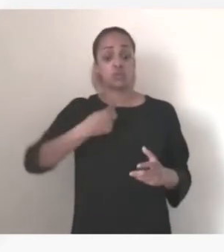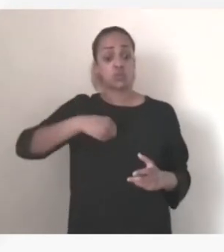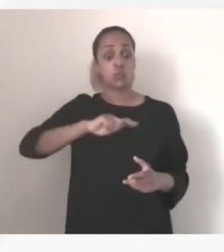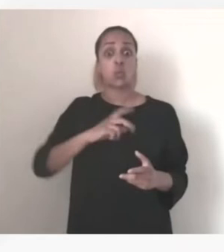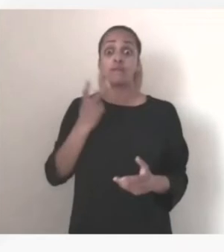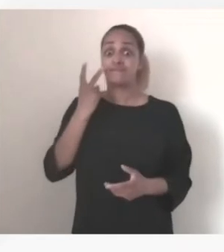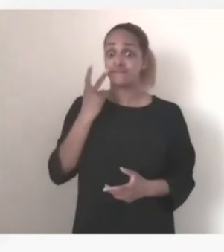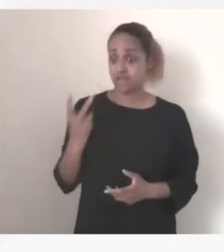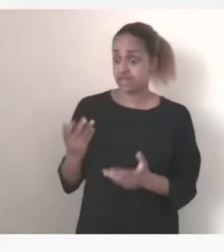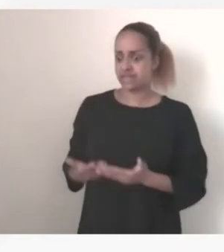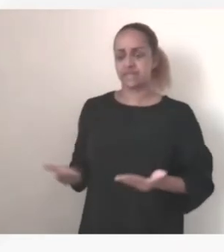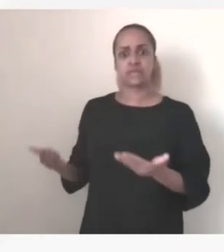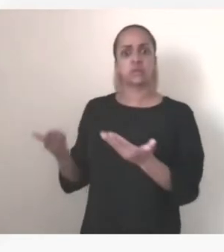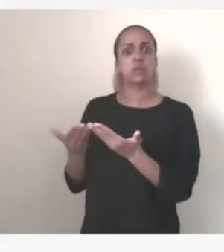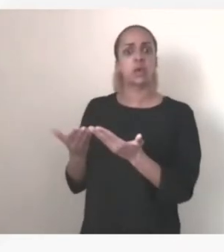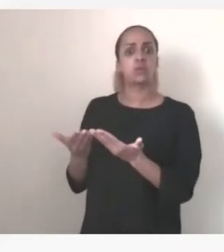de l'exemple que vous évoquez,